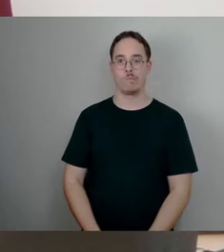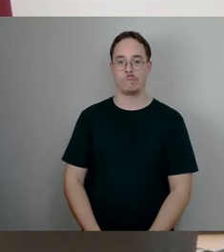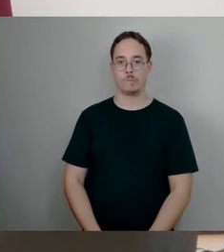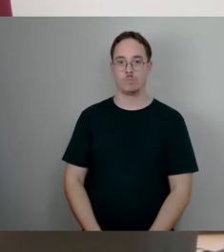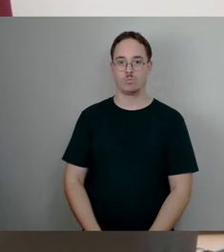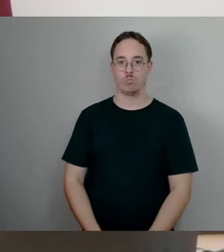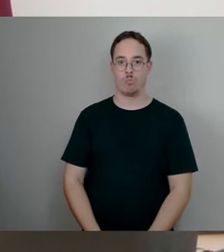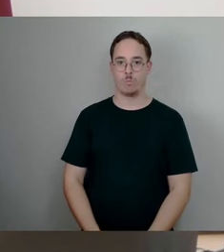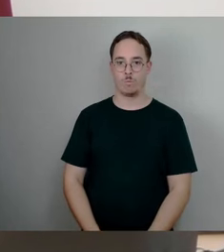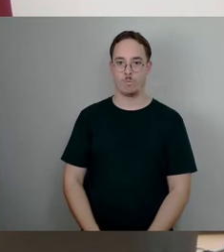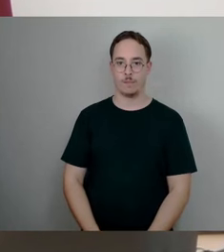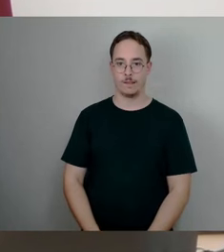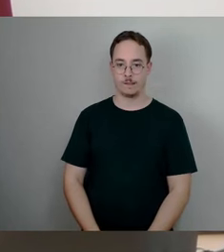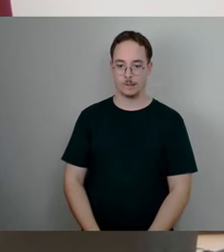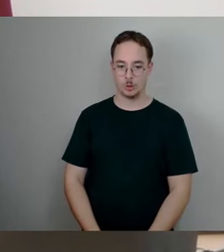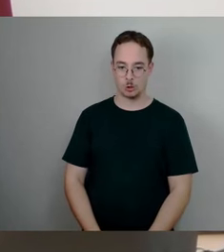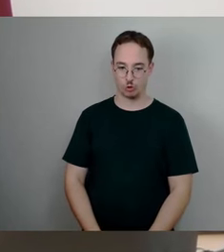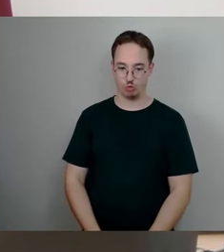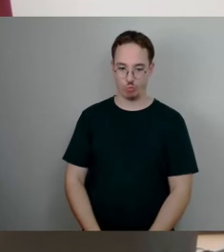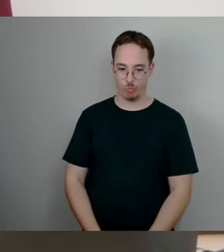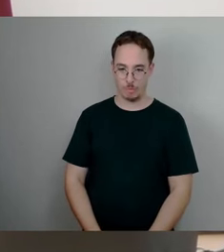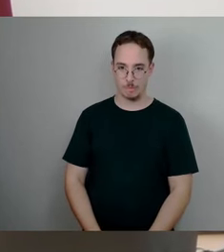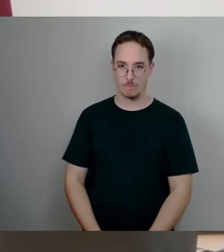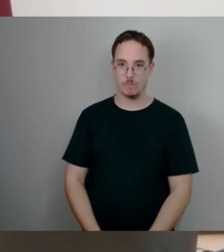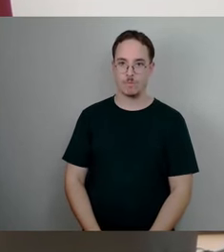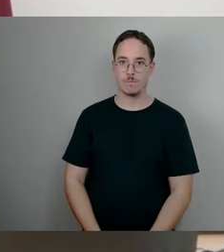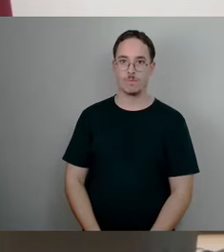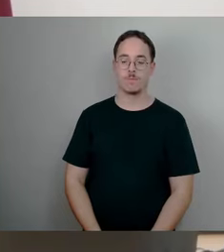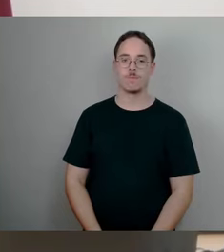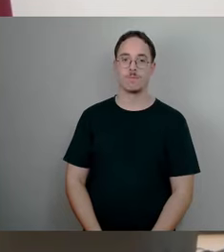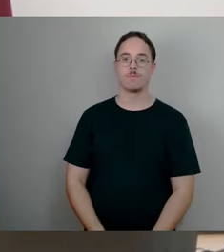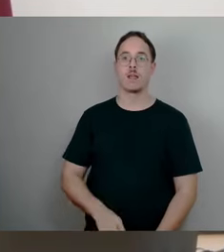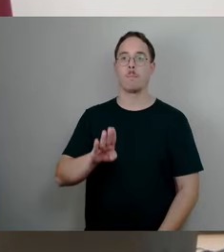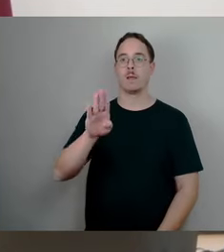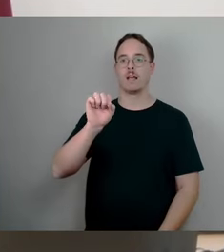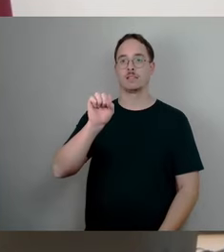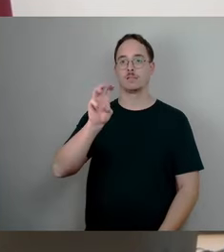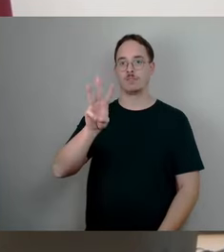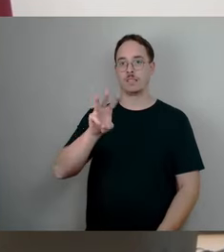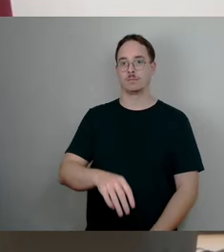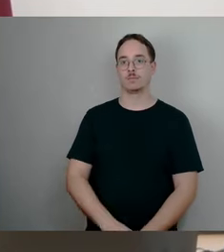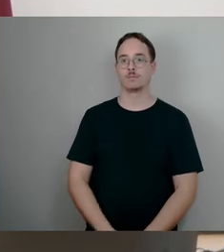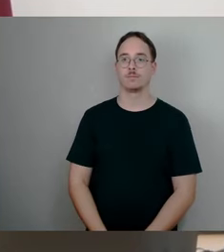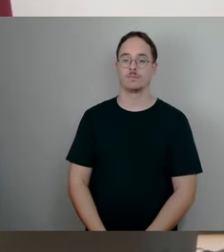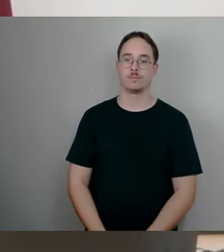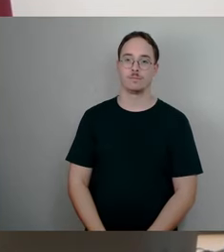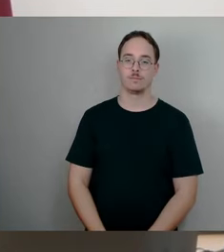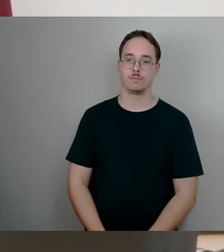ist jetzt BSW und da darf ich